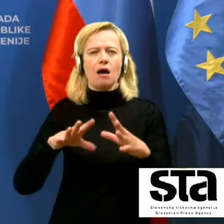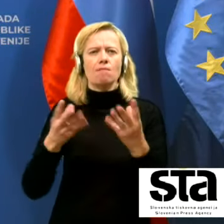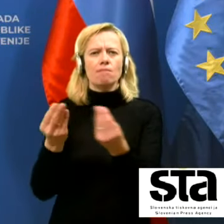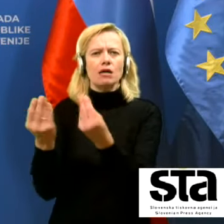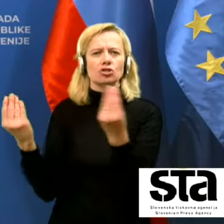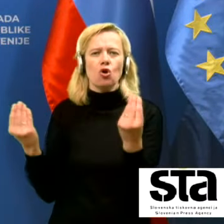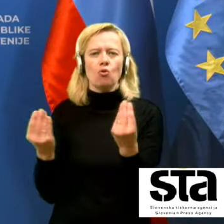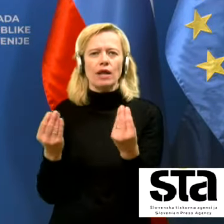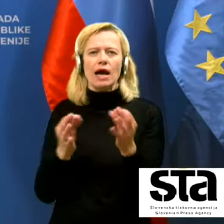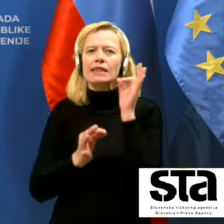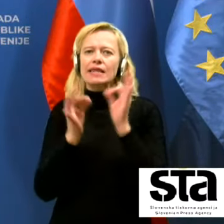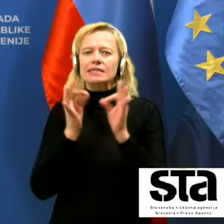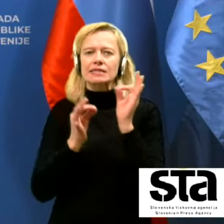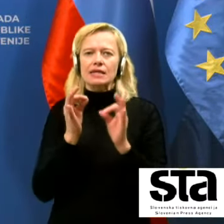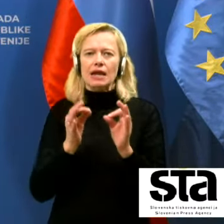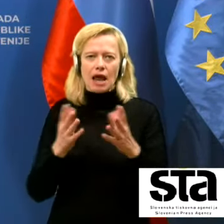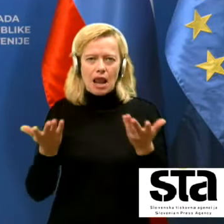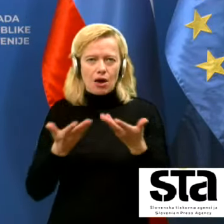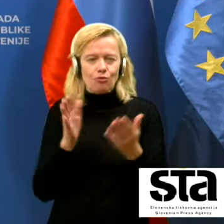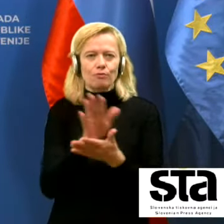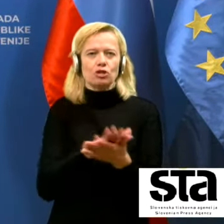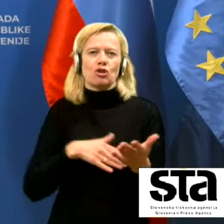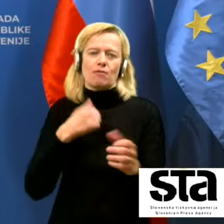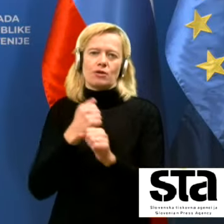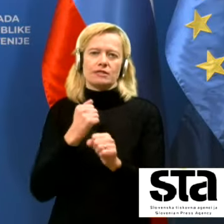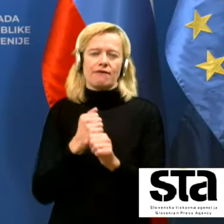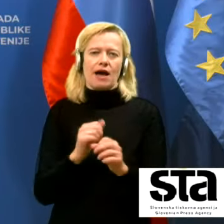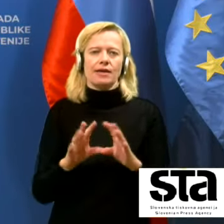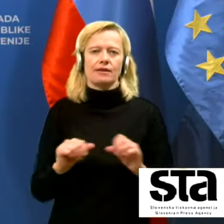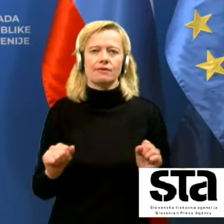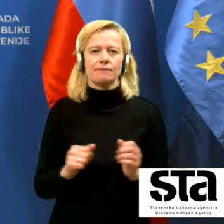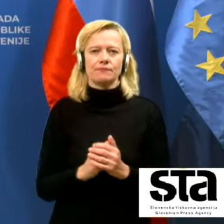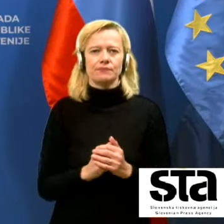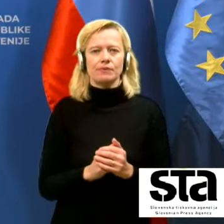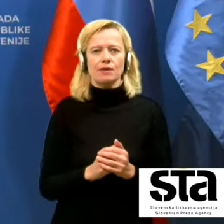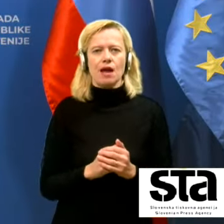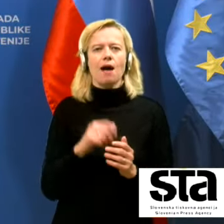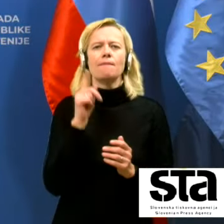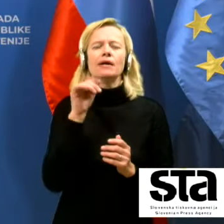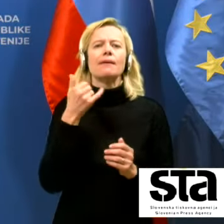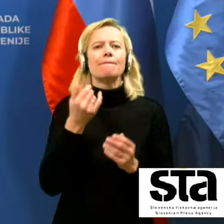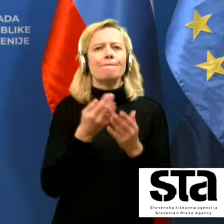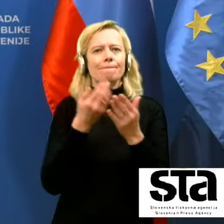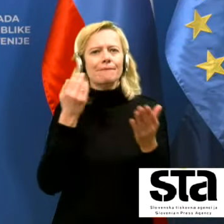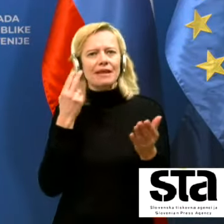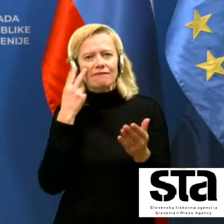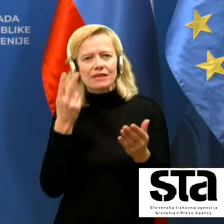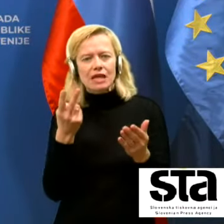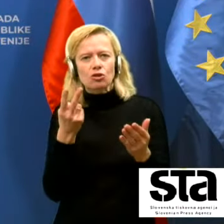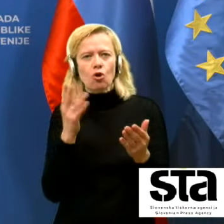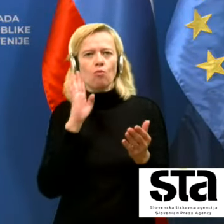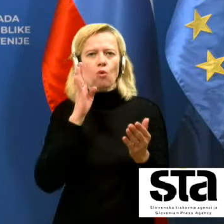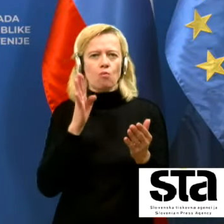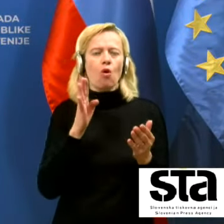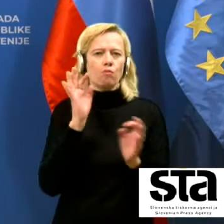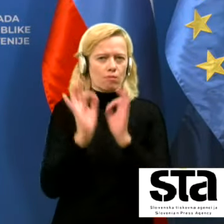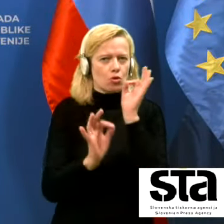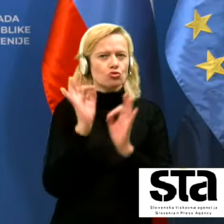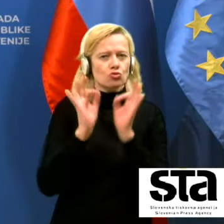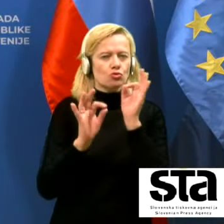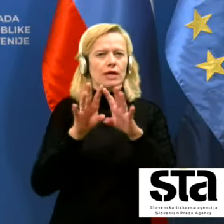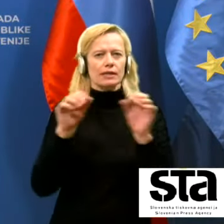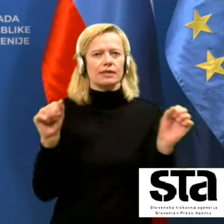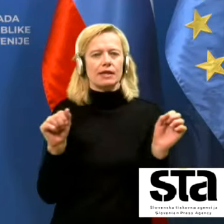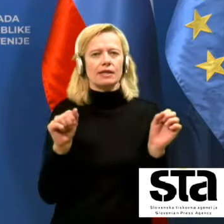testiranja pričnemo potem izvajati, s tem, da je predvideno, da bomo poskusno naredili